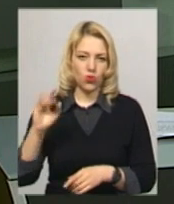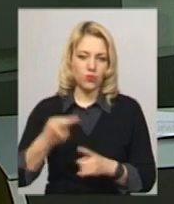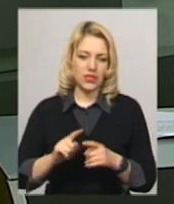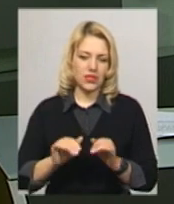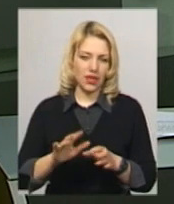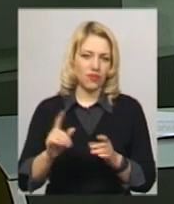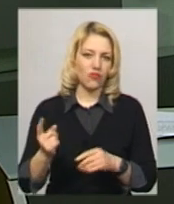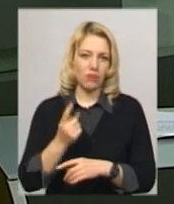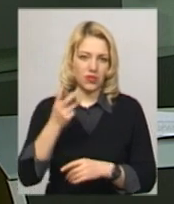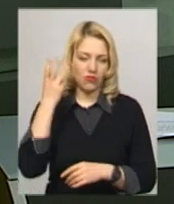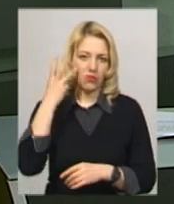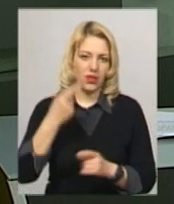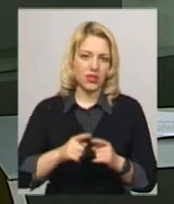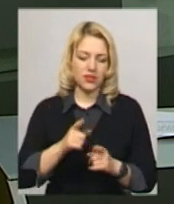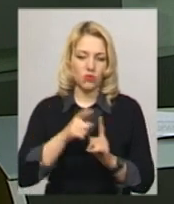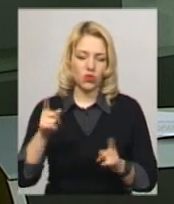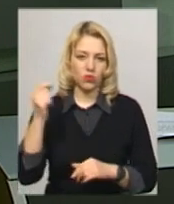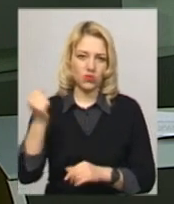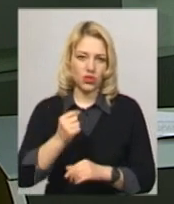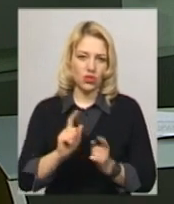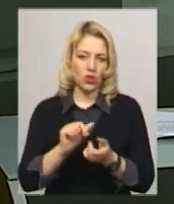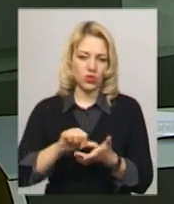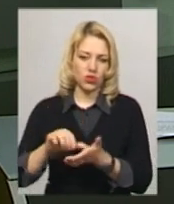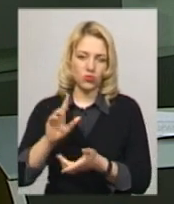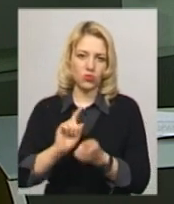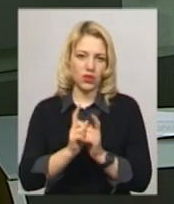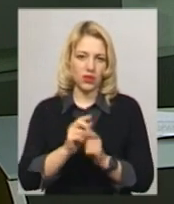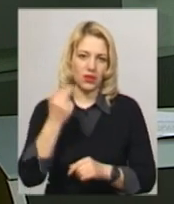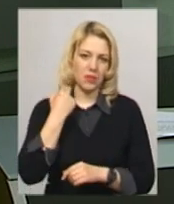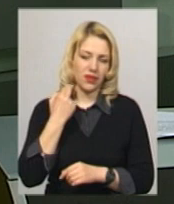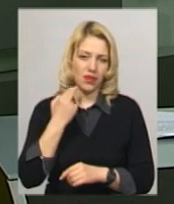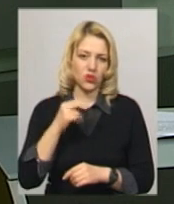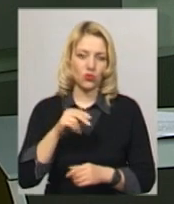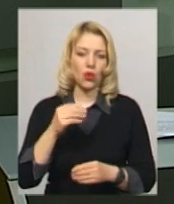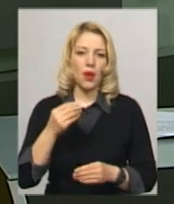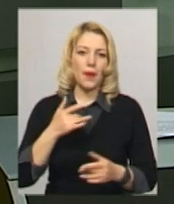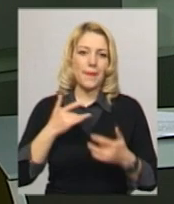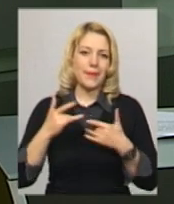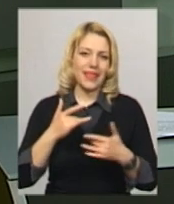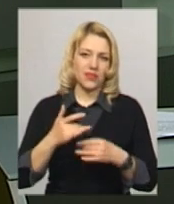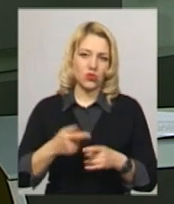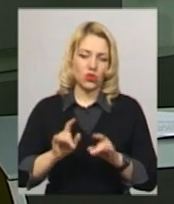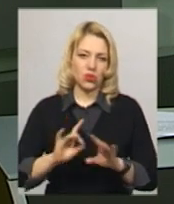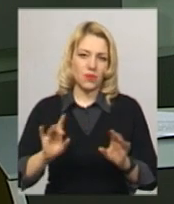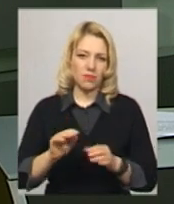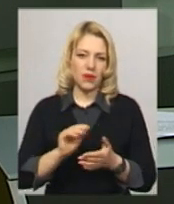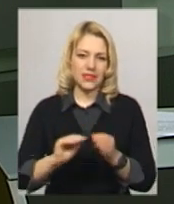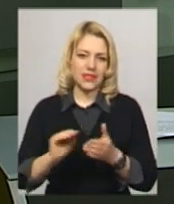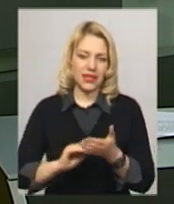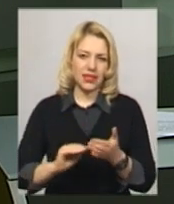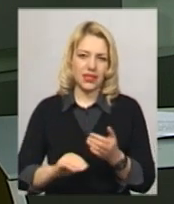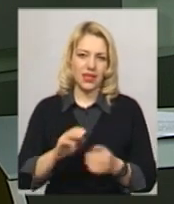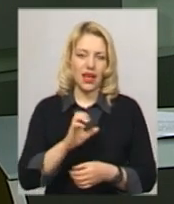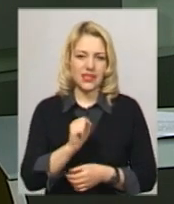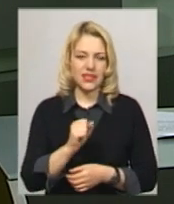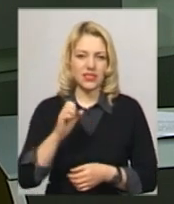вперше. Протягом тижня учасники разом перекладатимуть сучасну британську п'єсу, розповідає пресекретарка у «Транслаторіум» Анастасія